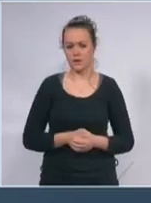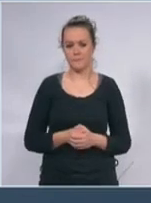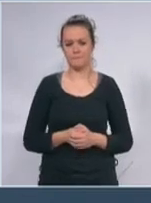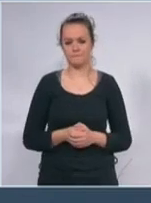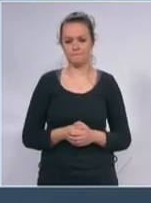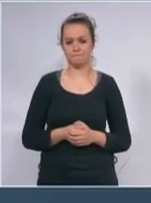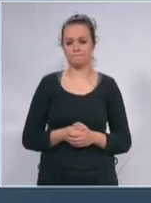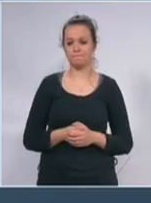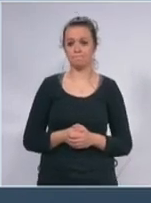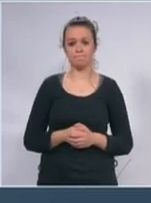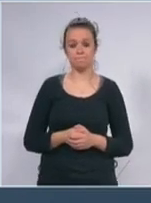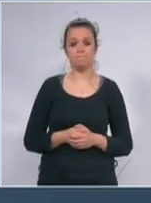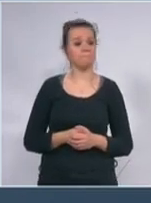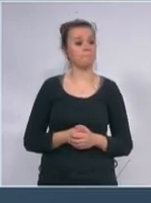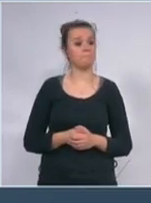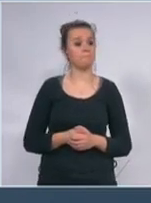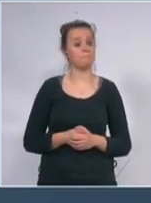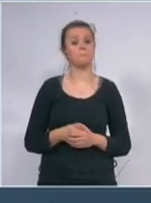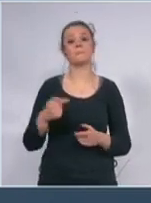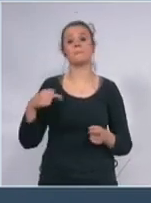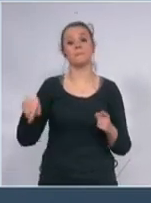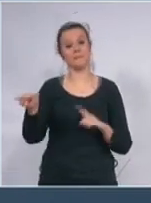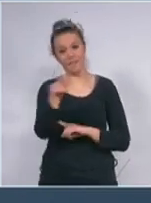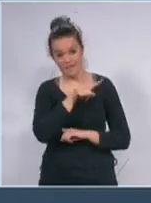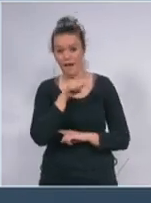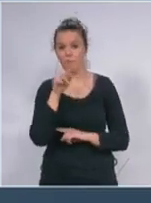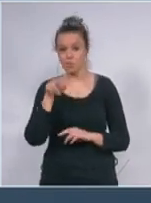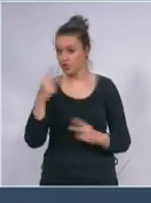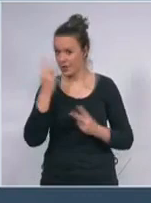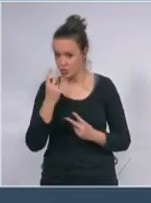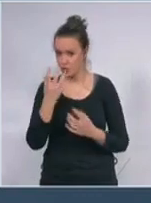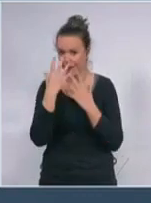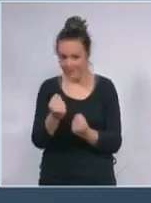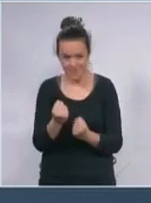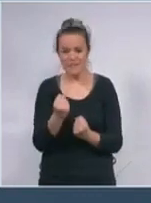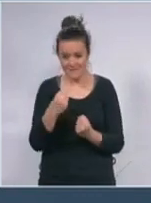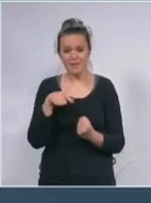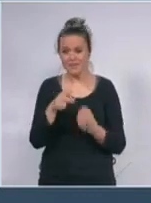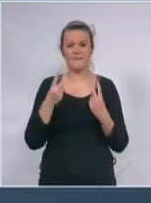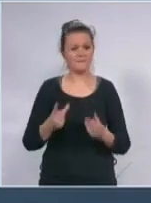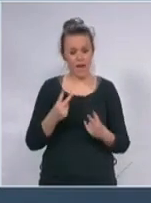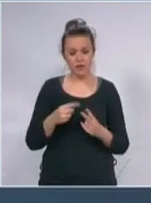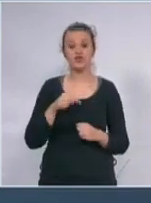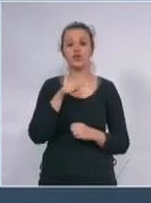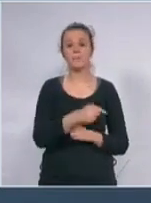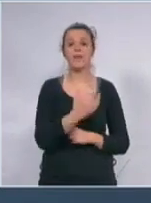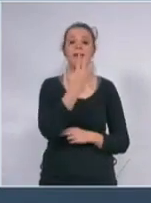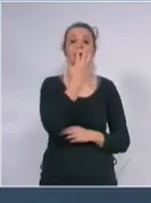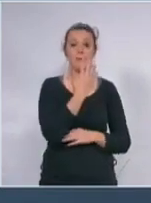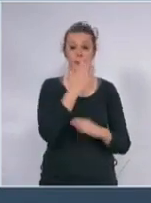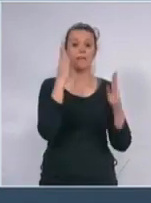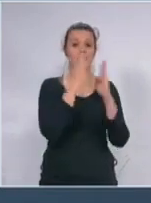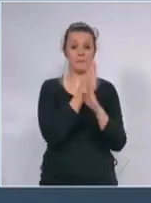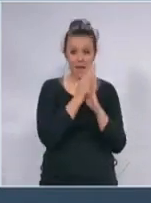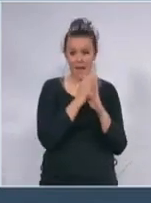ono što je važno to je da vas molim da biste vi razumeli nama je od 5. marta ušlo 317